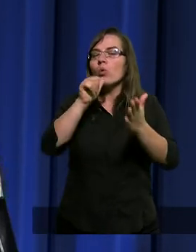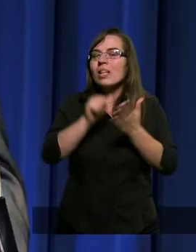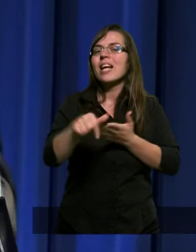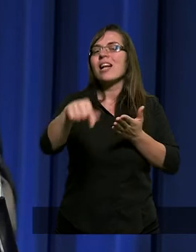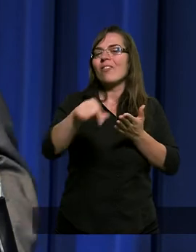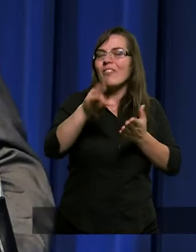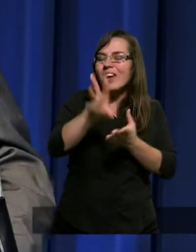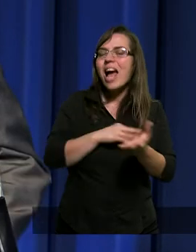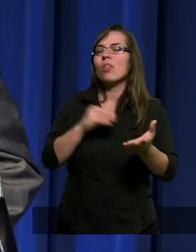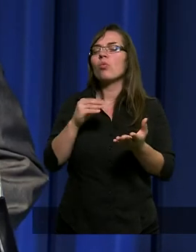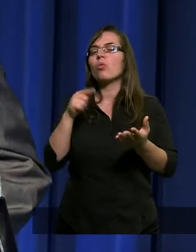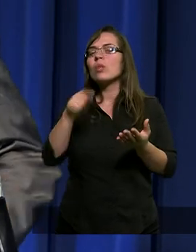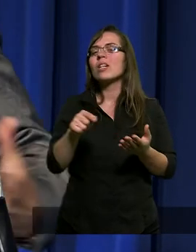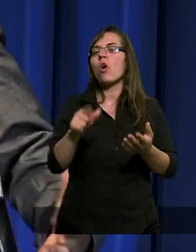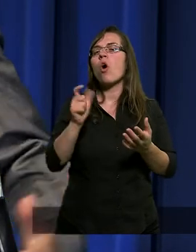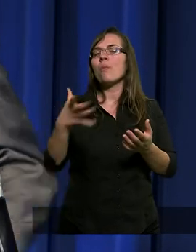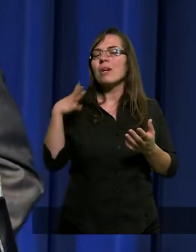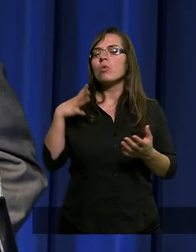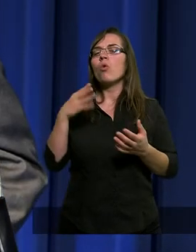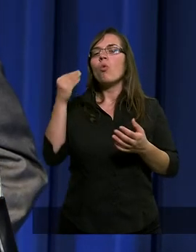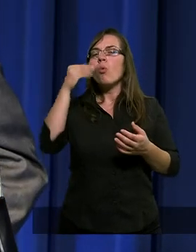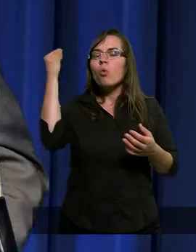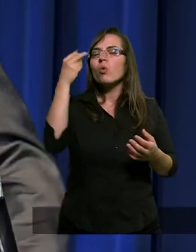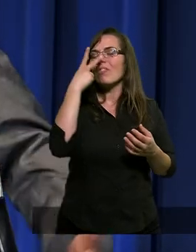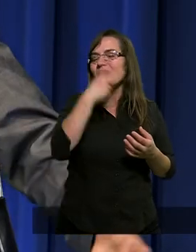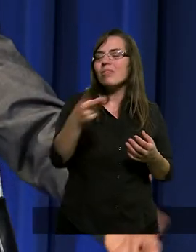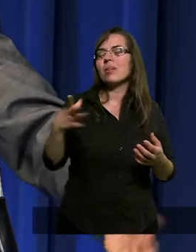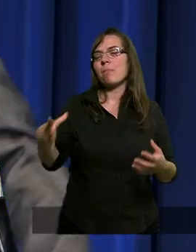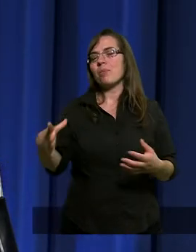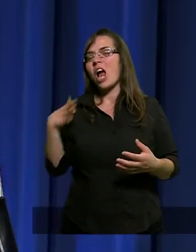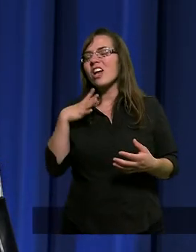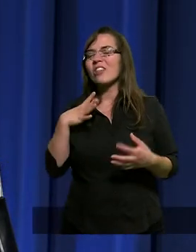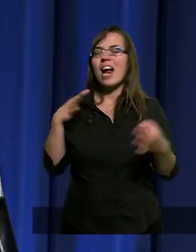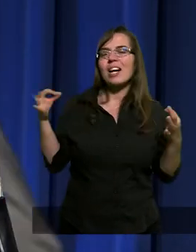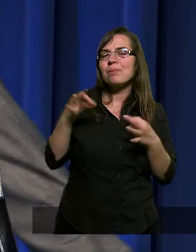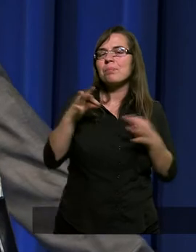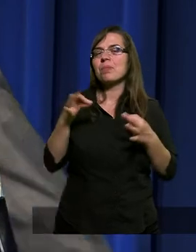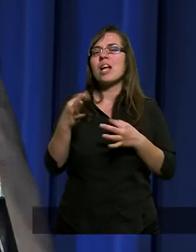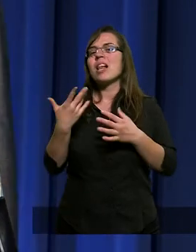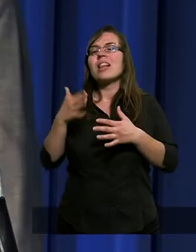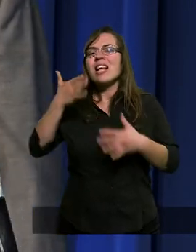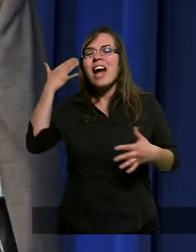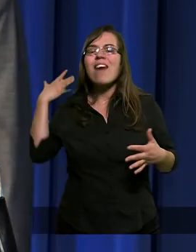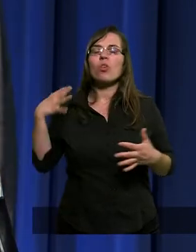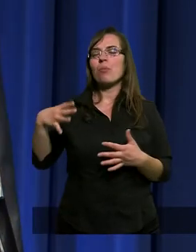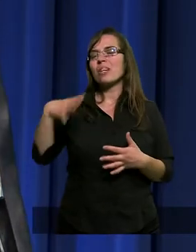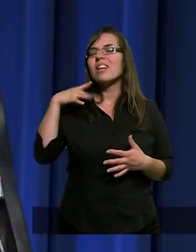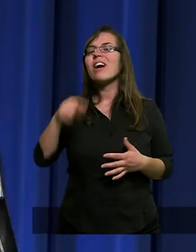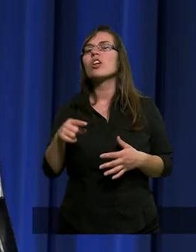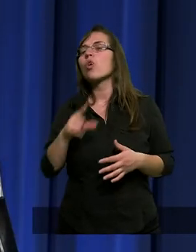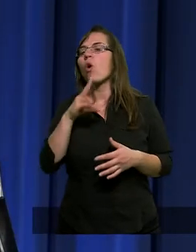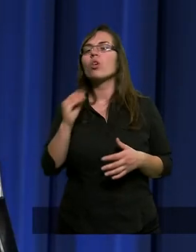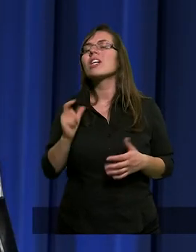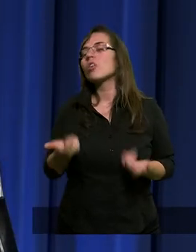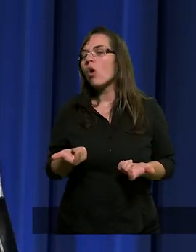Ja nawet wiem, nasi znajomi byli uczniowie, przeżywali, niedawno przeżywali to,